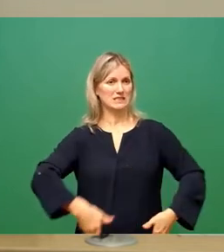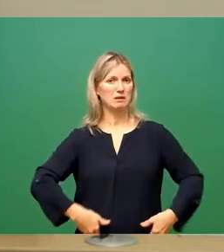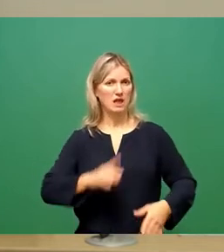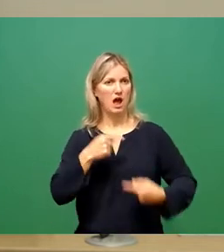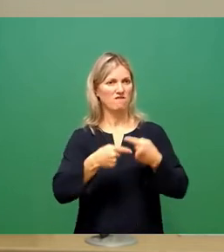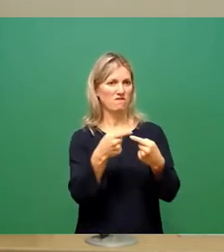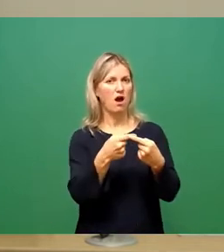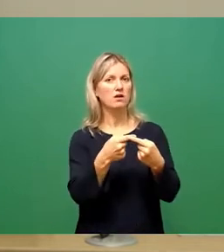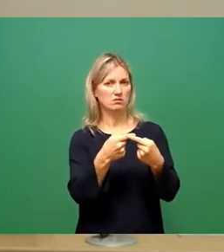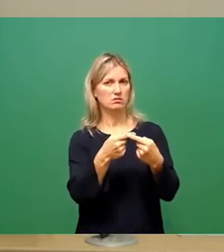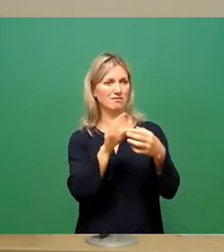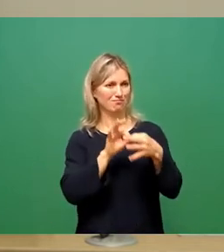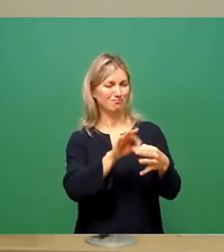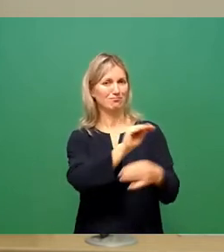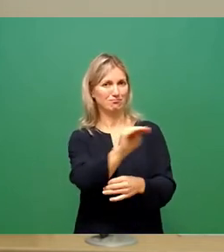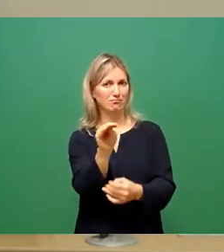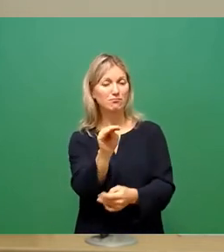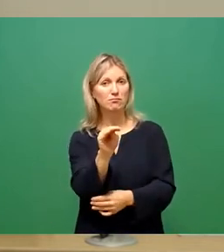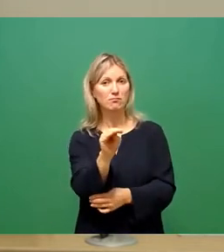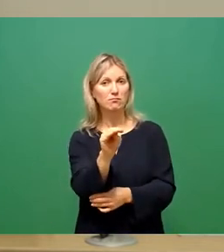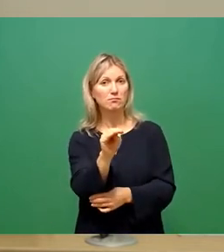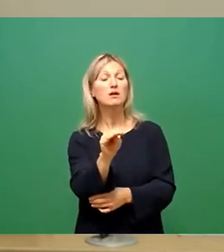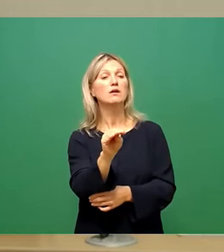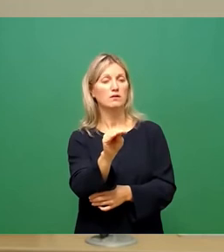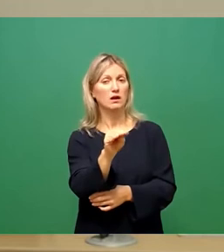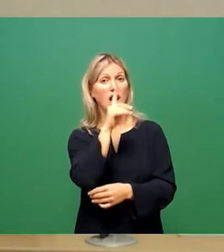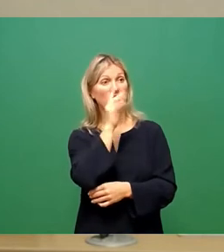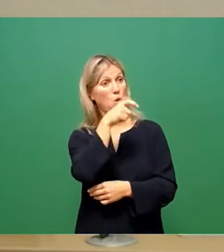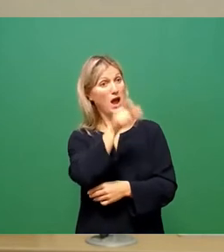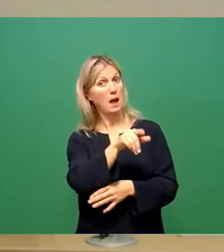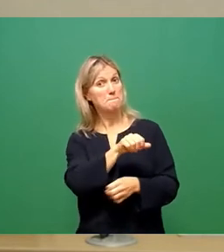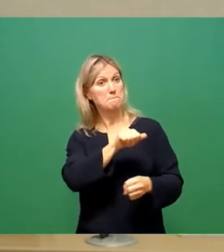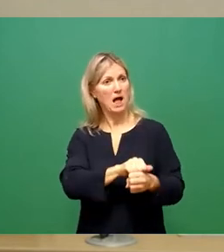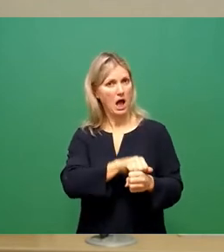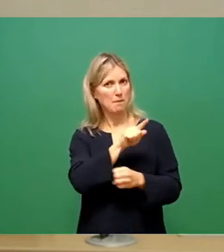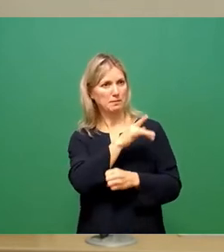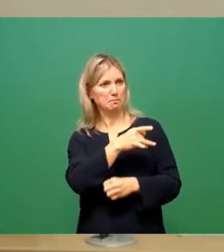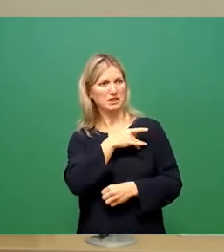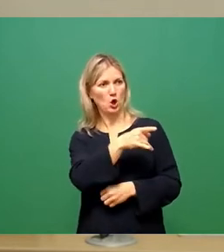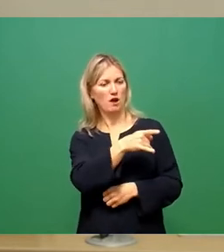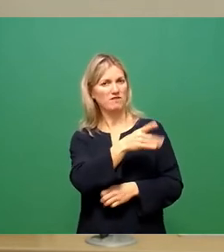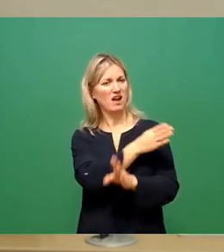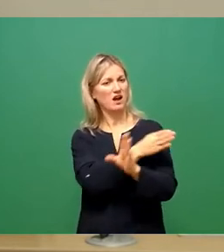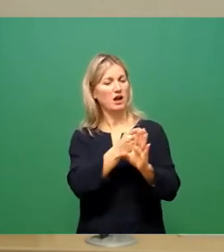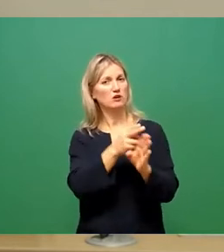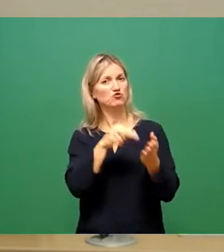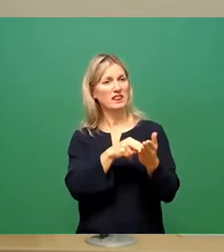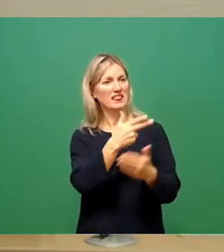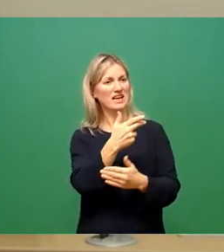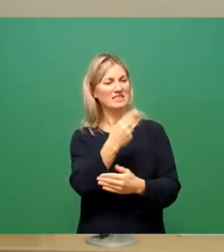in allen Fällen erfolgt, in denen Beamte betroffen waren. Zum Stand 30. Juni 2022 waren das